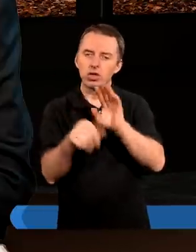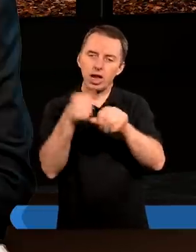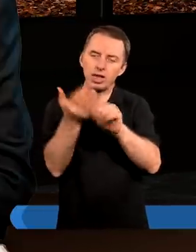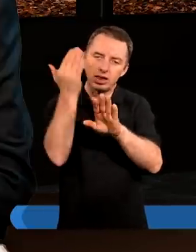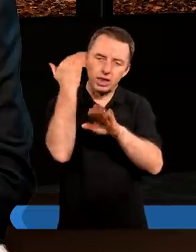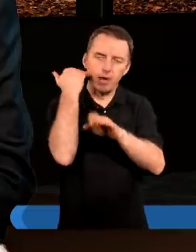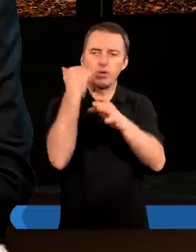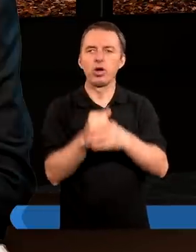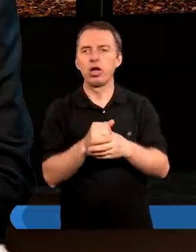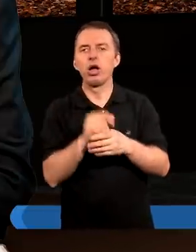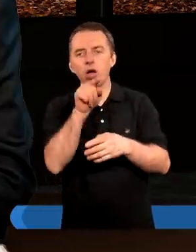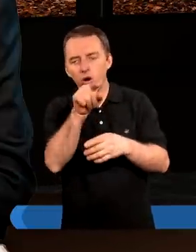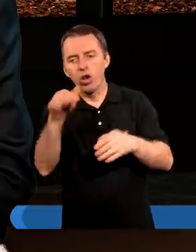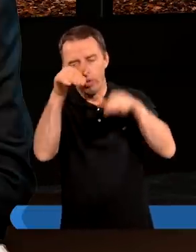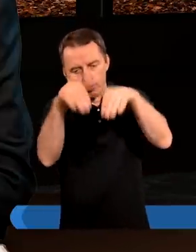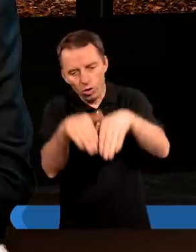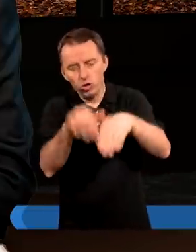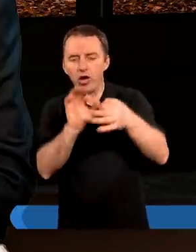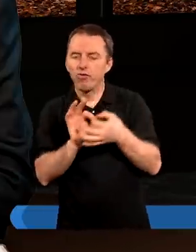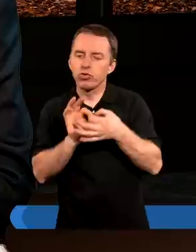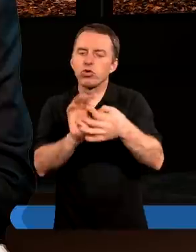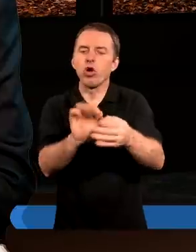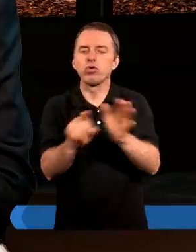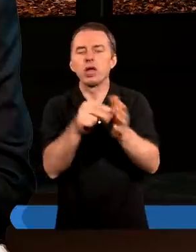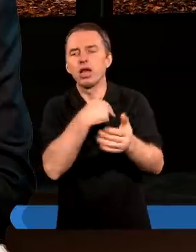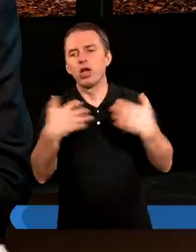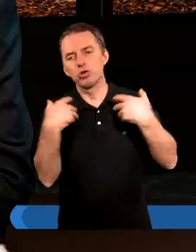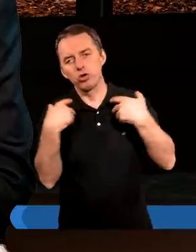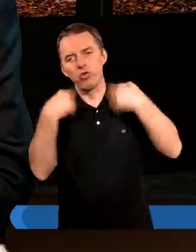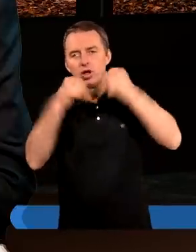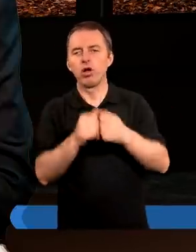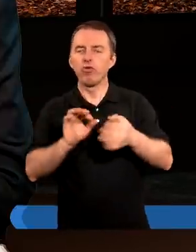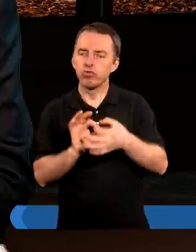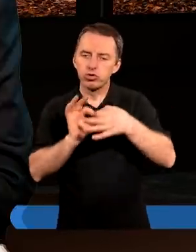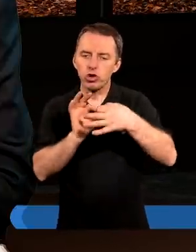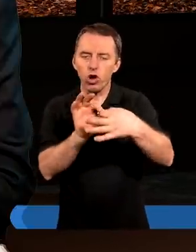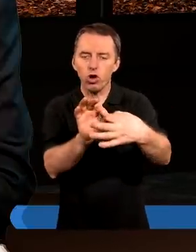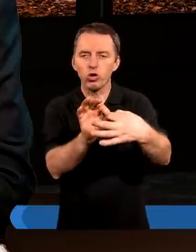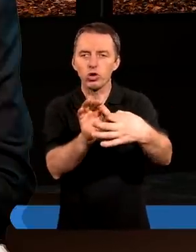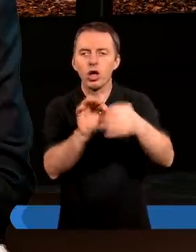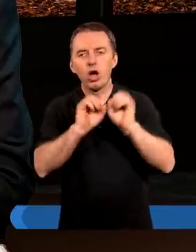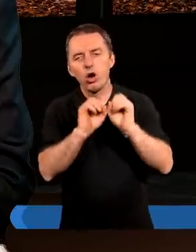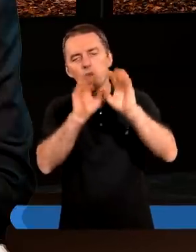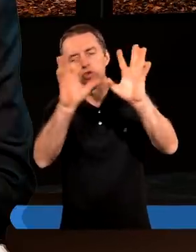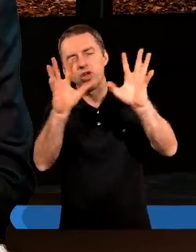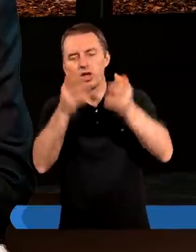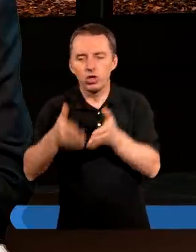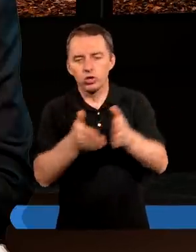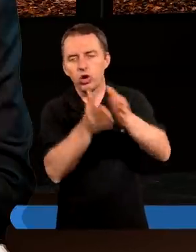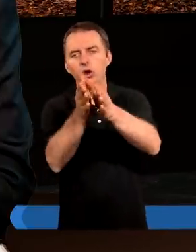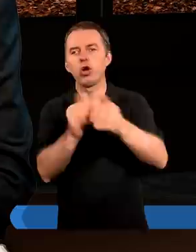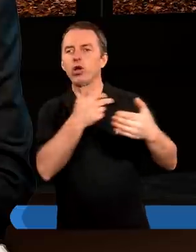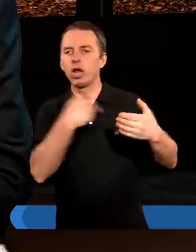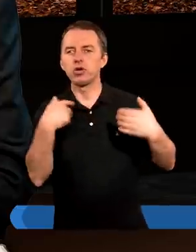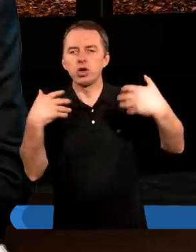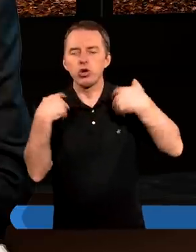temu, ale ono może być wciąż dla nas żywe i wciąż oświetlać drogę